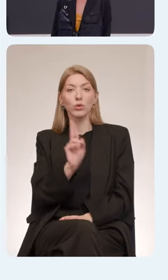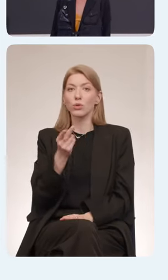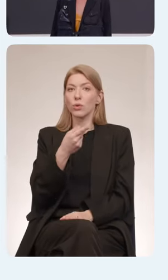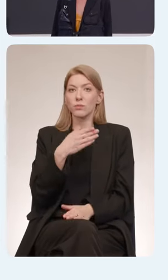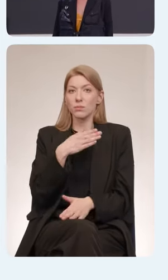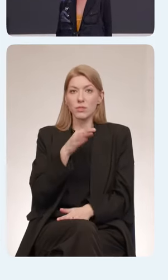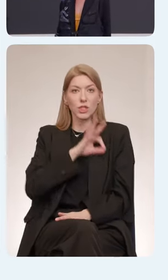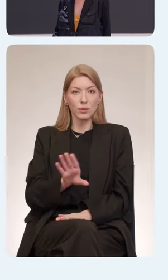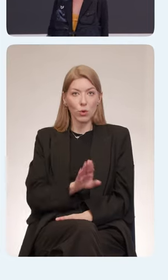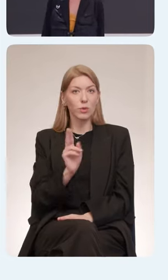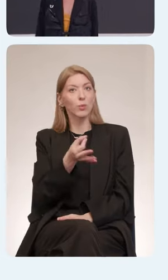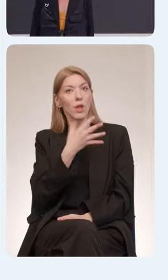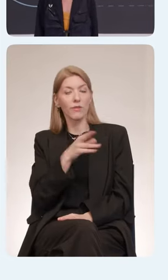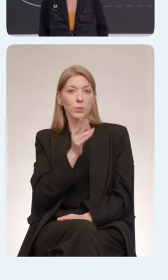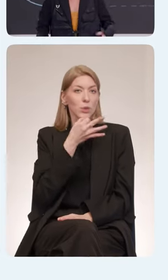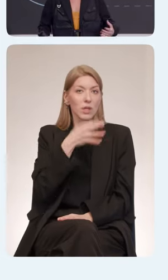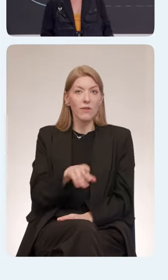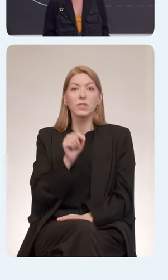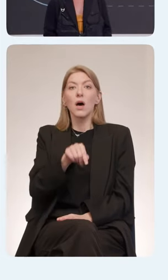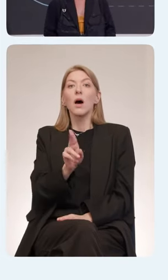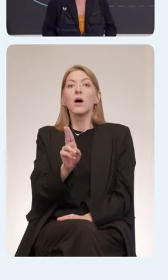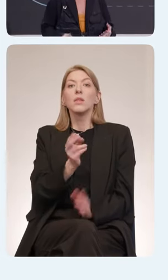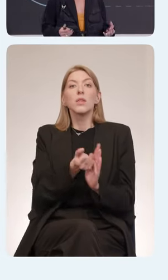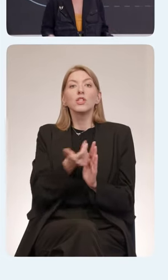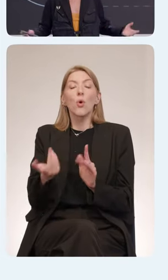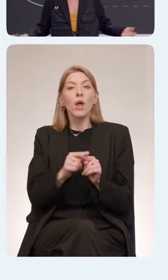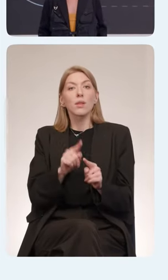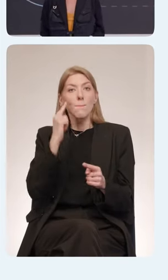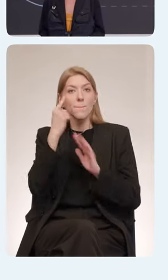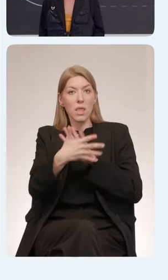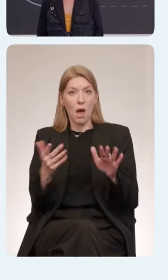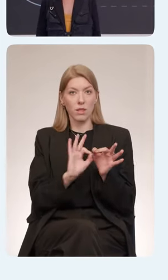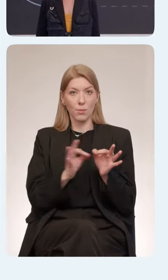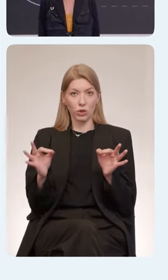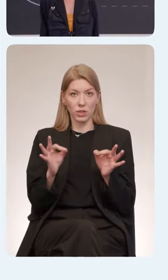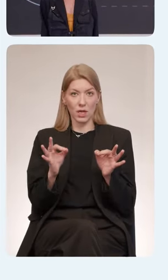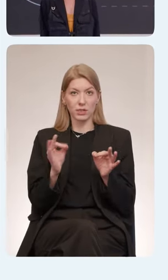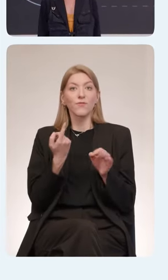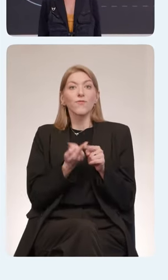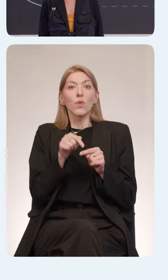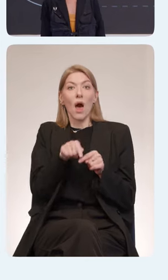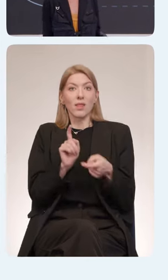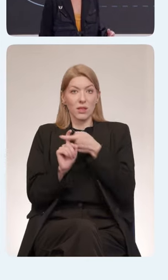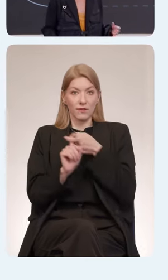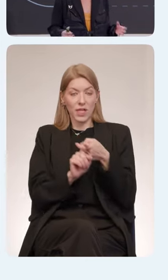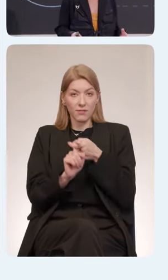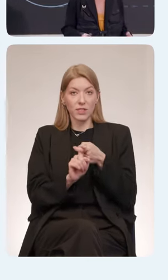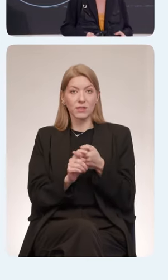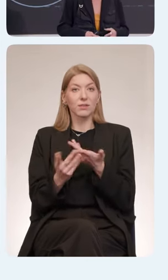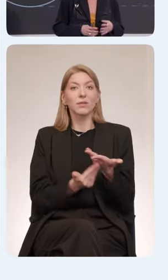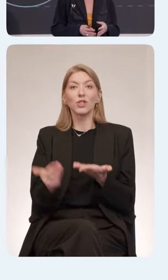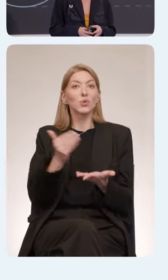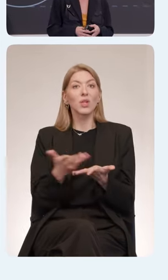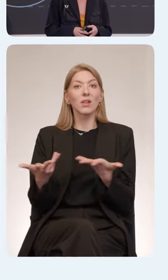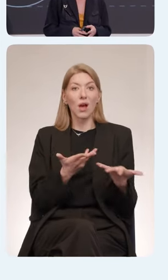много этих людей, и то, насколько это понятный процесс, во многом именно от этого зависит то, какой будет результат